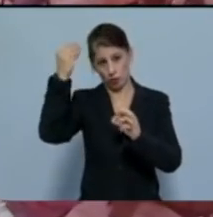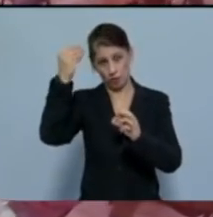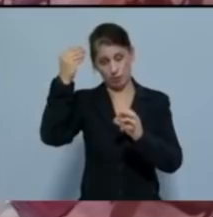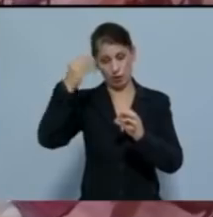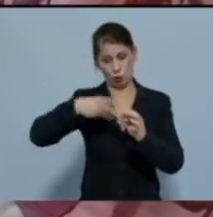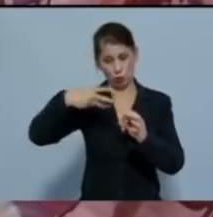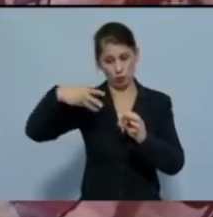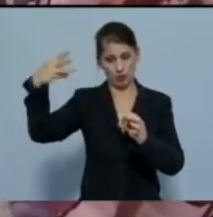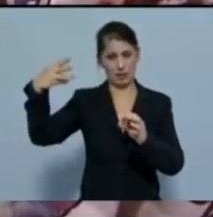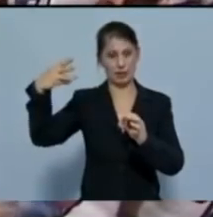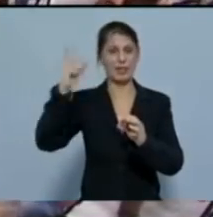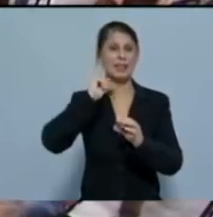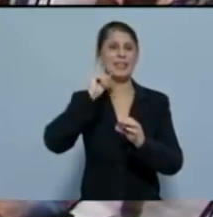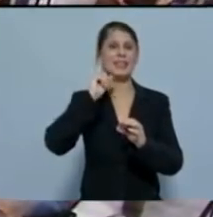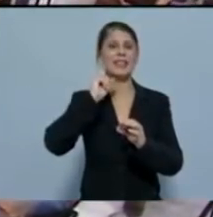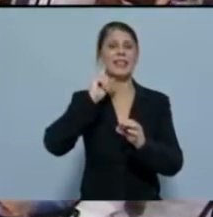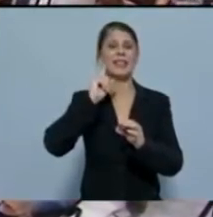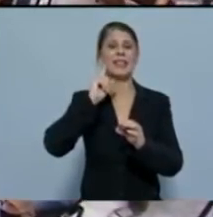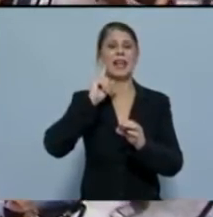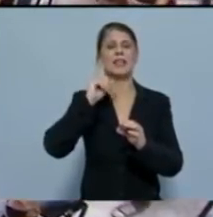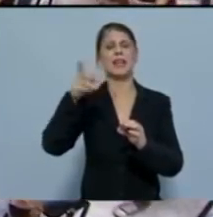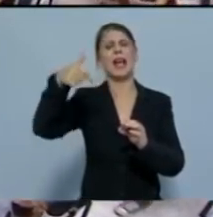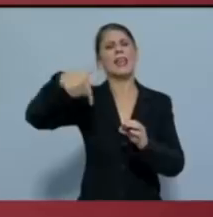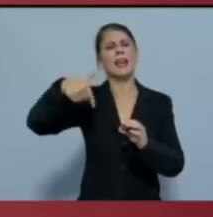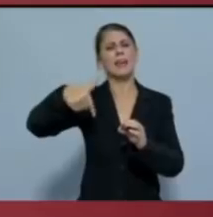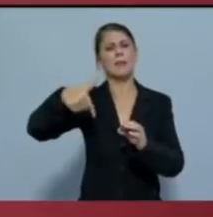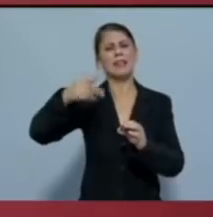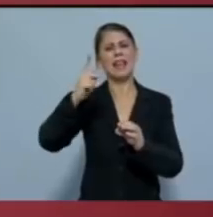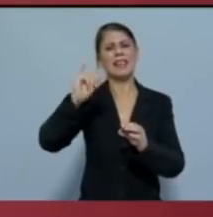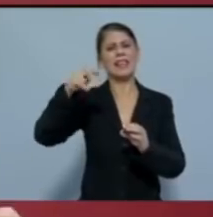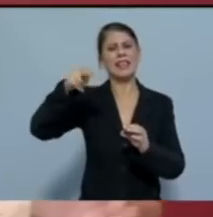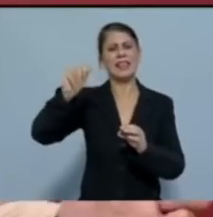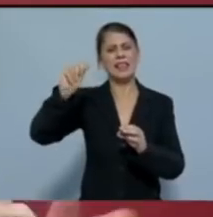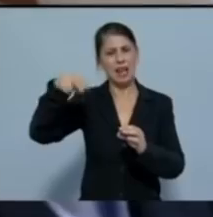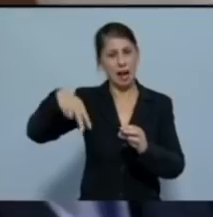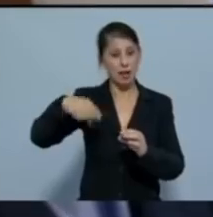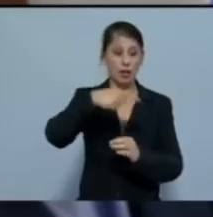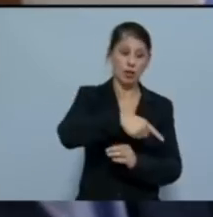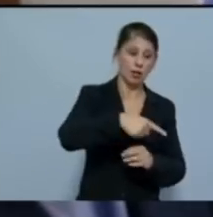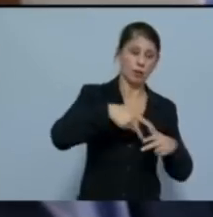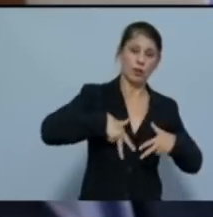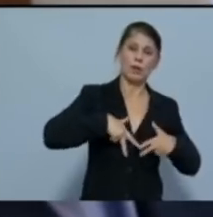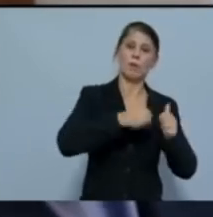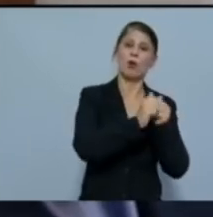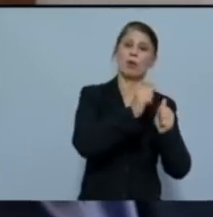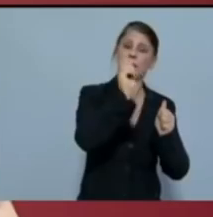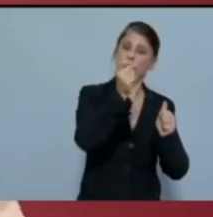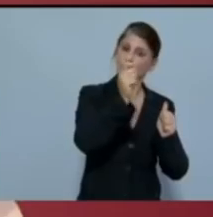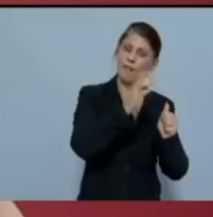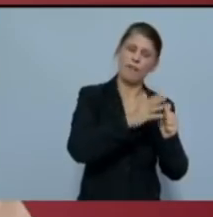του ΣΥΡΙΖΑ και της κυρίας Γεννηματά του ΚΙΝΑΛ και εκεί που κυβερνάνε οι πολιτικοί φίλοι της